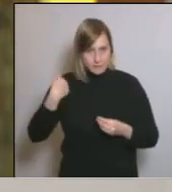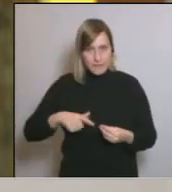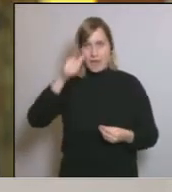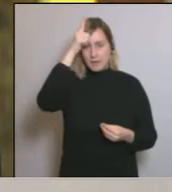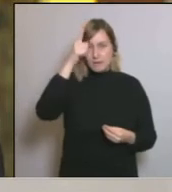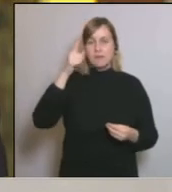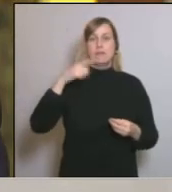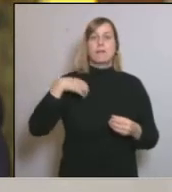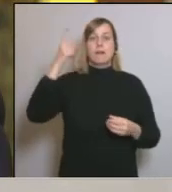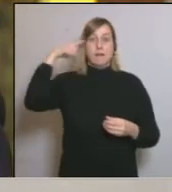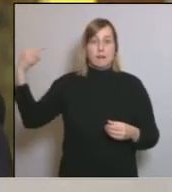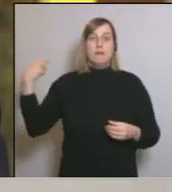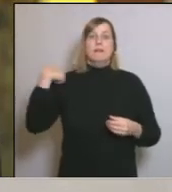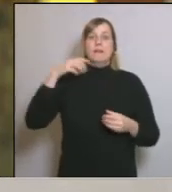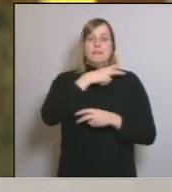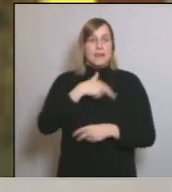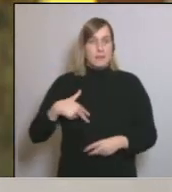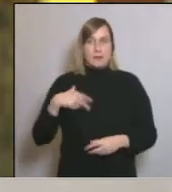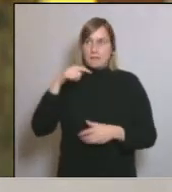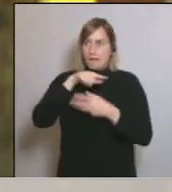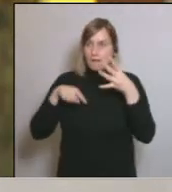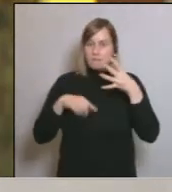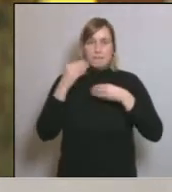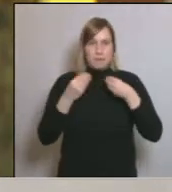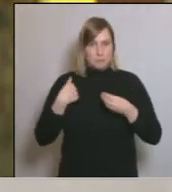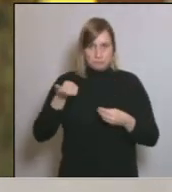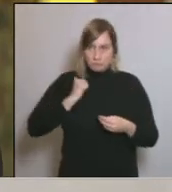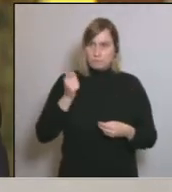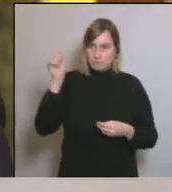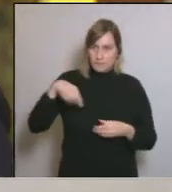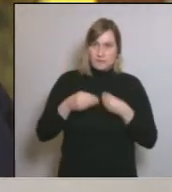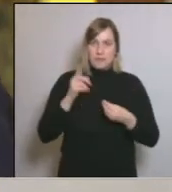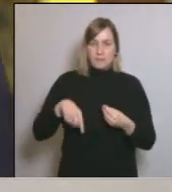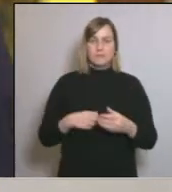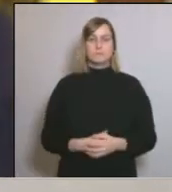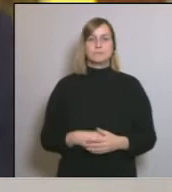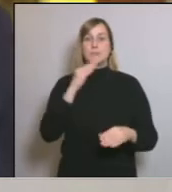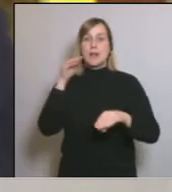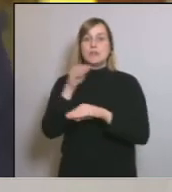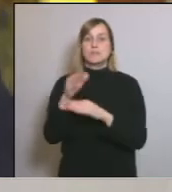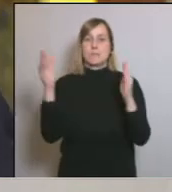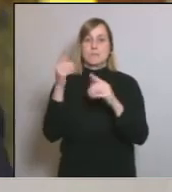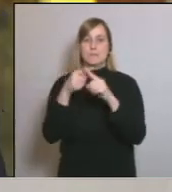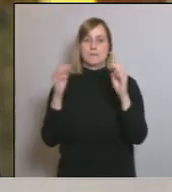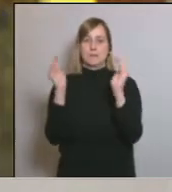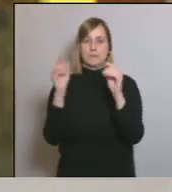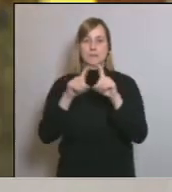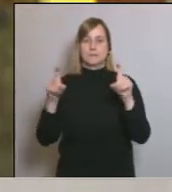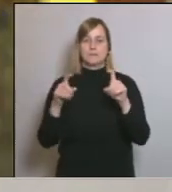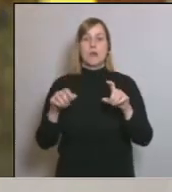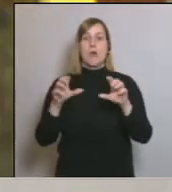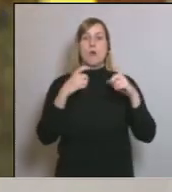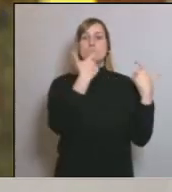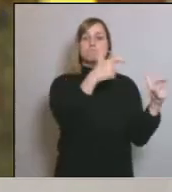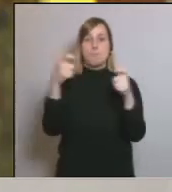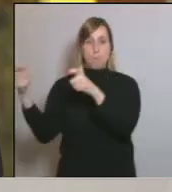Dinamarca. Fem-ho, nosaltres també. Una altra mesura per pimes i autònoms, millorar els mòduls per IRPF i per IVA de les empreses